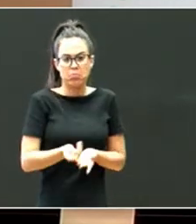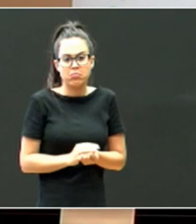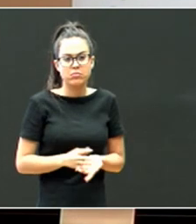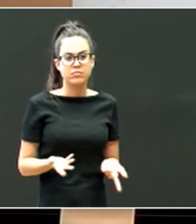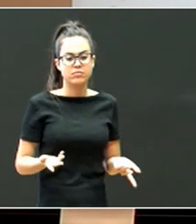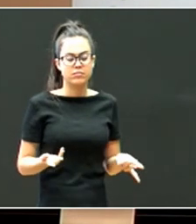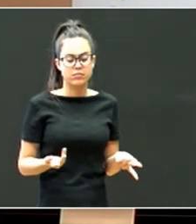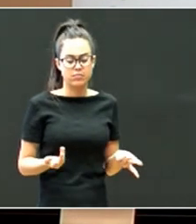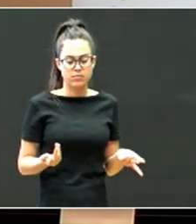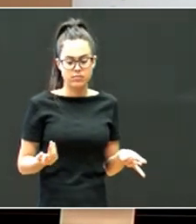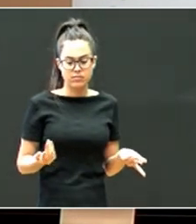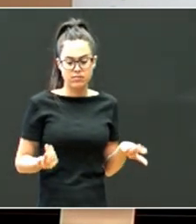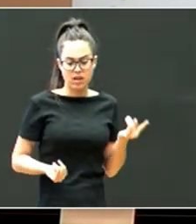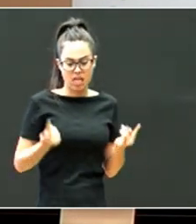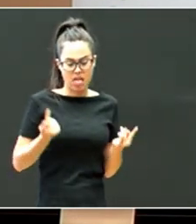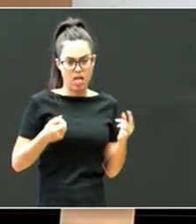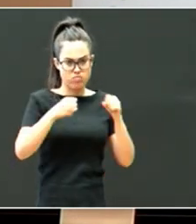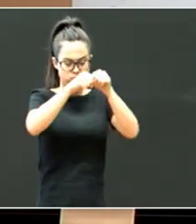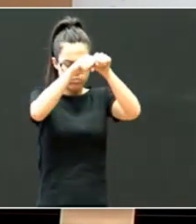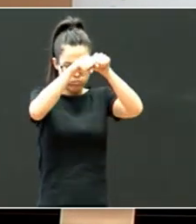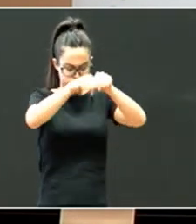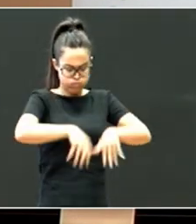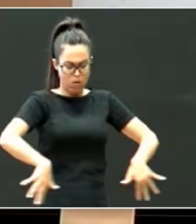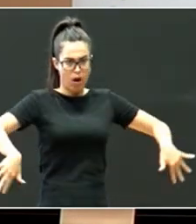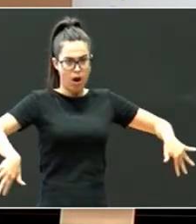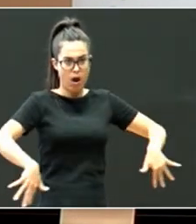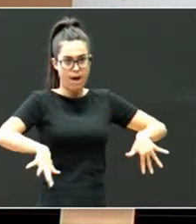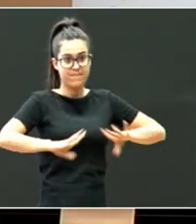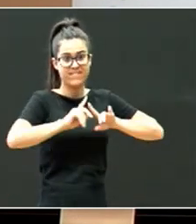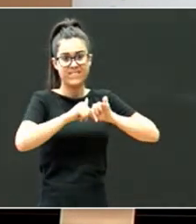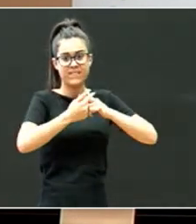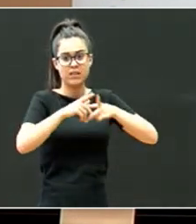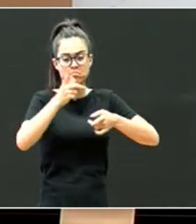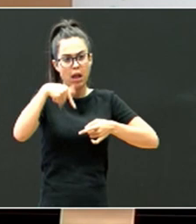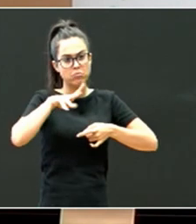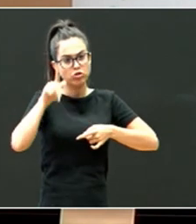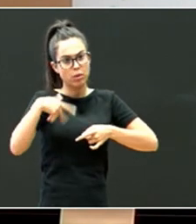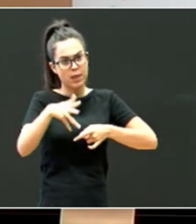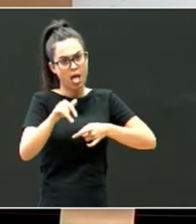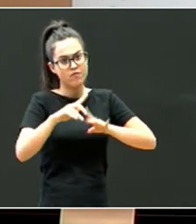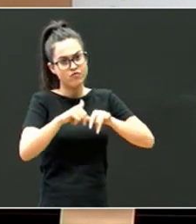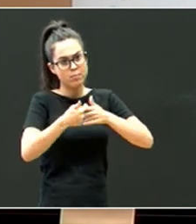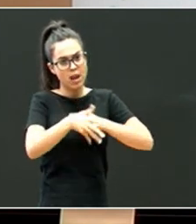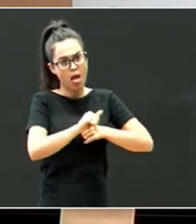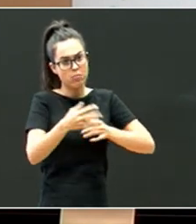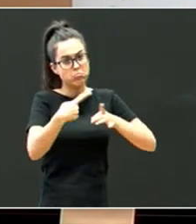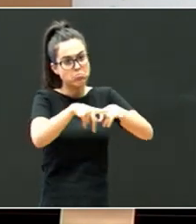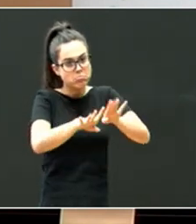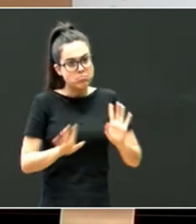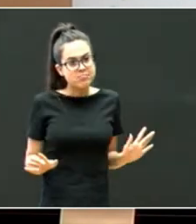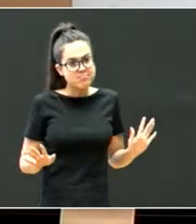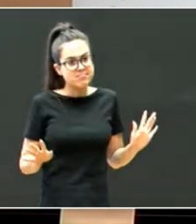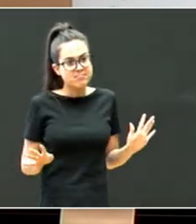batzuk ingo daue, bere, zuhaiz, jenalogikoa, bere aitxonaren, baina hauek ere egingo dute, bere familia, bere familiaren